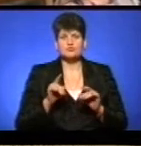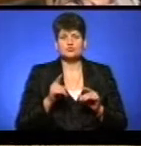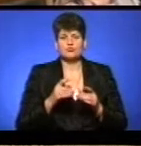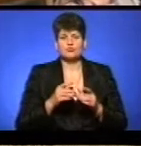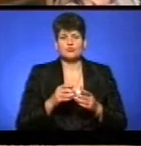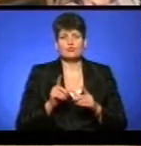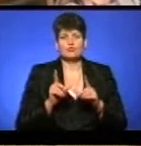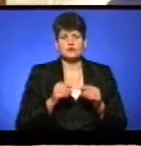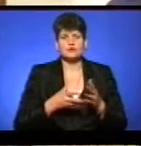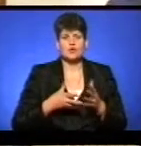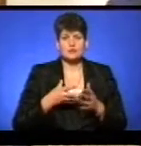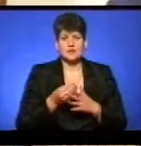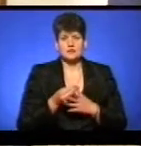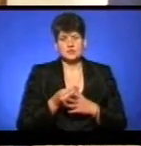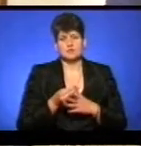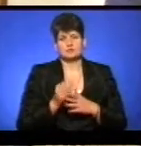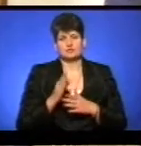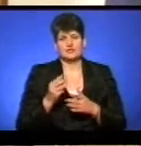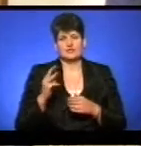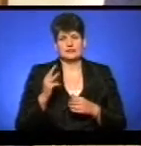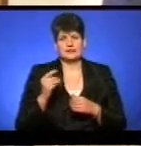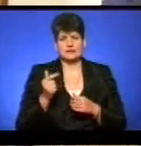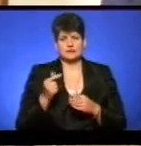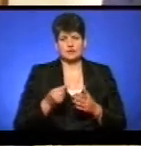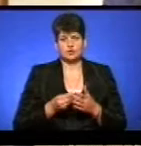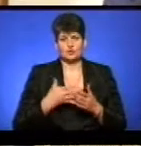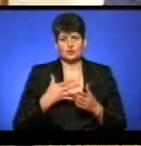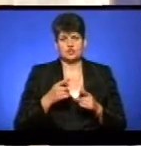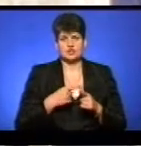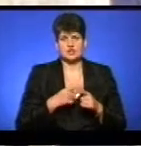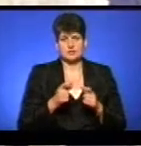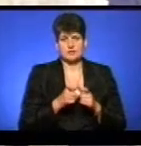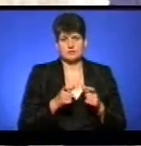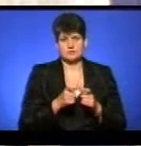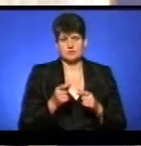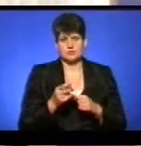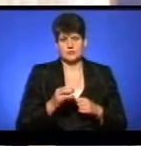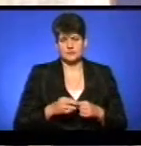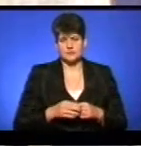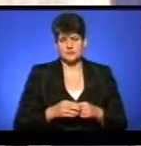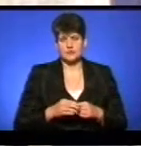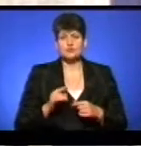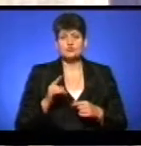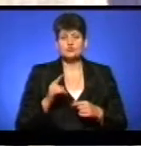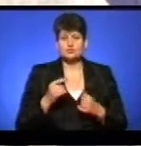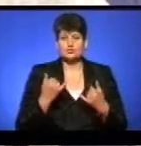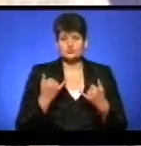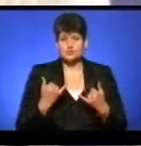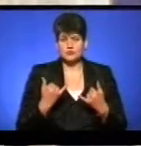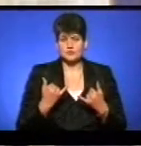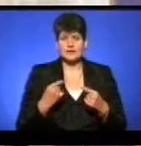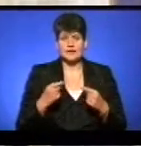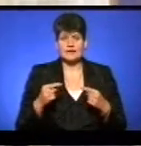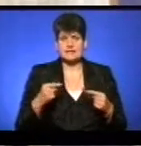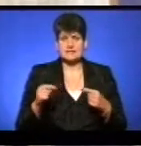оплачений готівкою, буде на 3 гривні дорожче, ніж оплачений карткою тернополянина. Чому сьогодні готівковий тариф в нас різниться